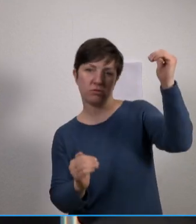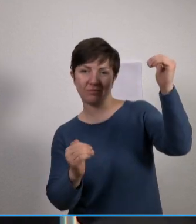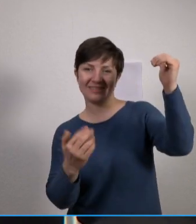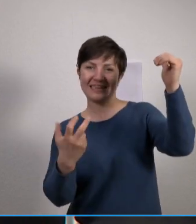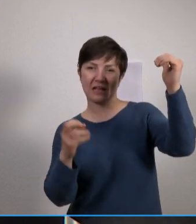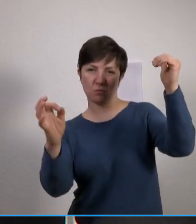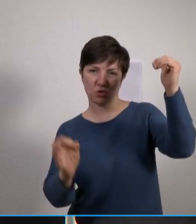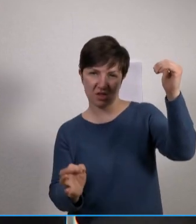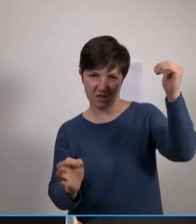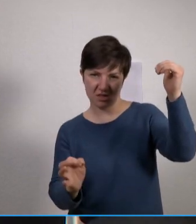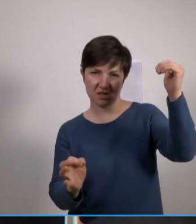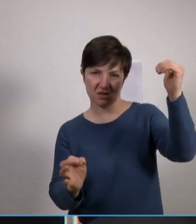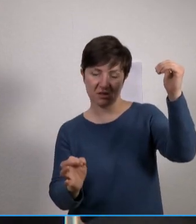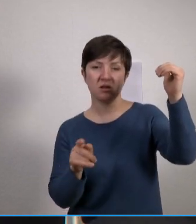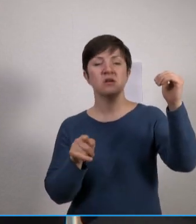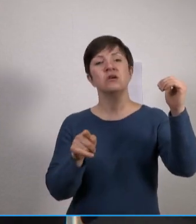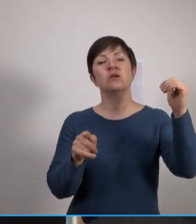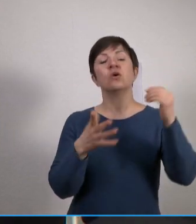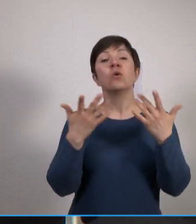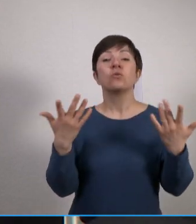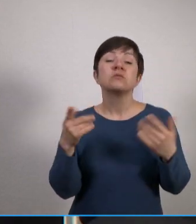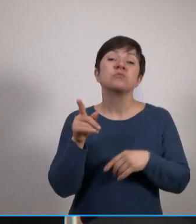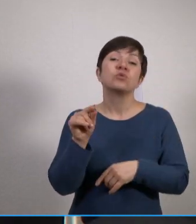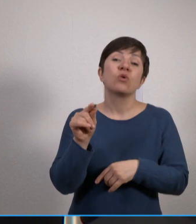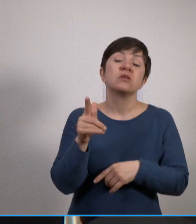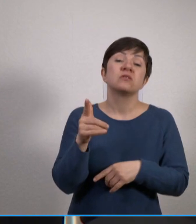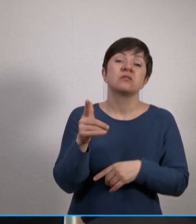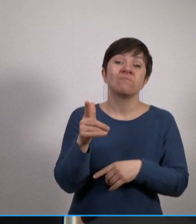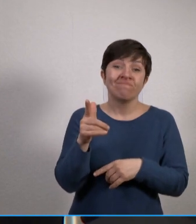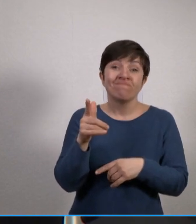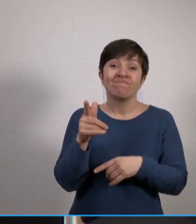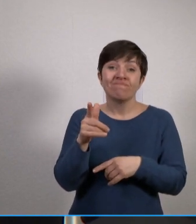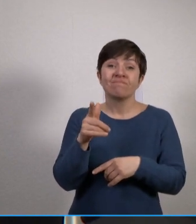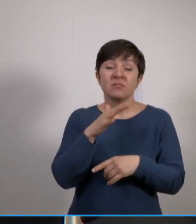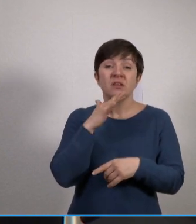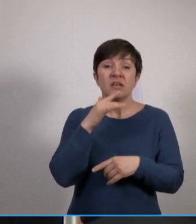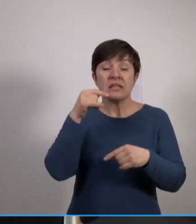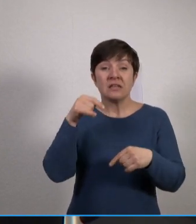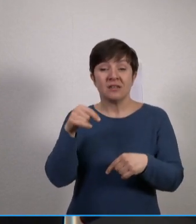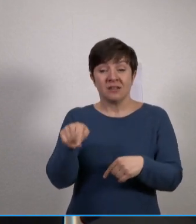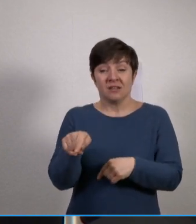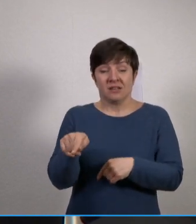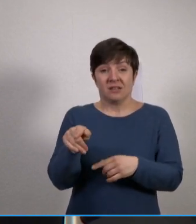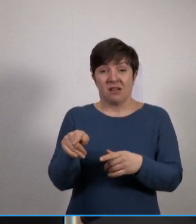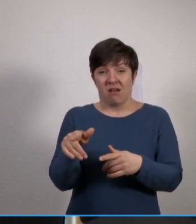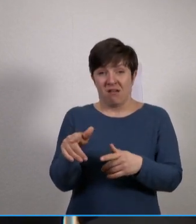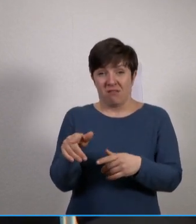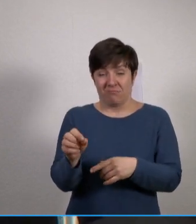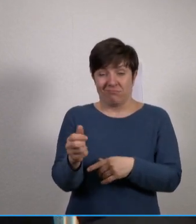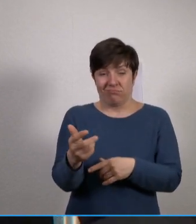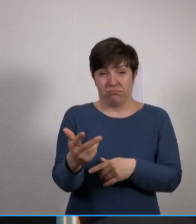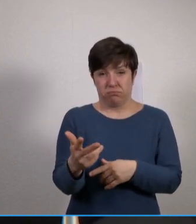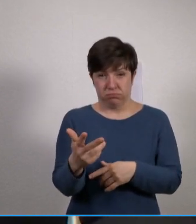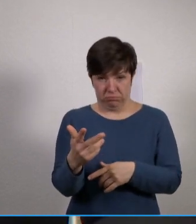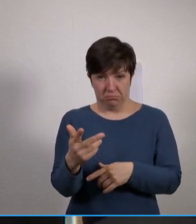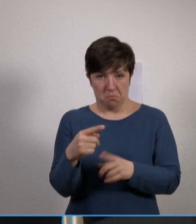Bundesgesundheitsminister Karl Lauterbach, seien auch an Covid-19 erkrankt. Dabei wies er jedoch darauf hin, dass die vergleichsweise kleine Fallzahl dieser Menschen kein zentrales